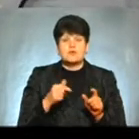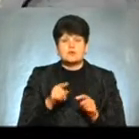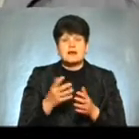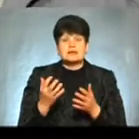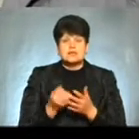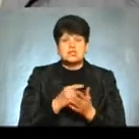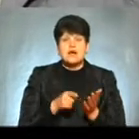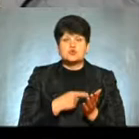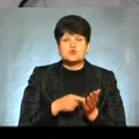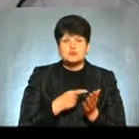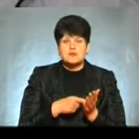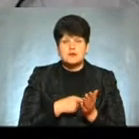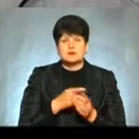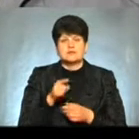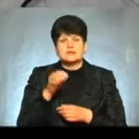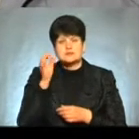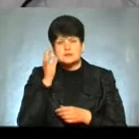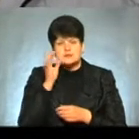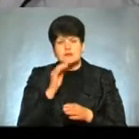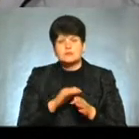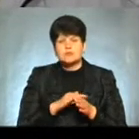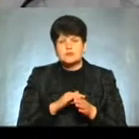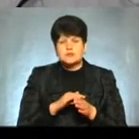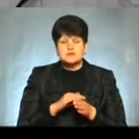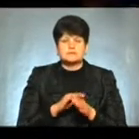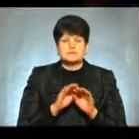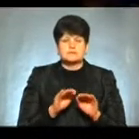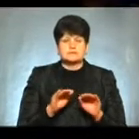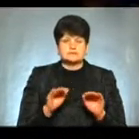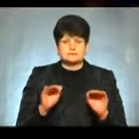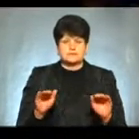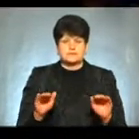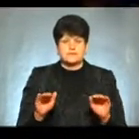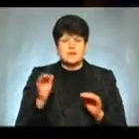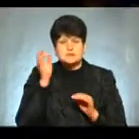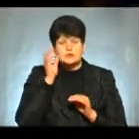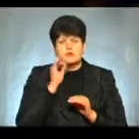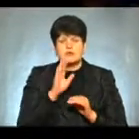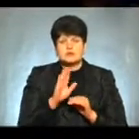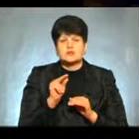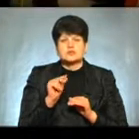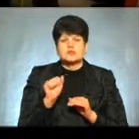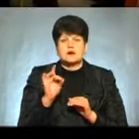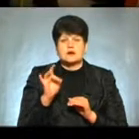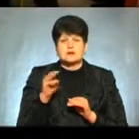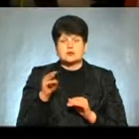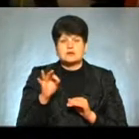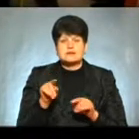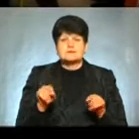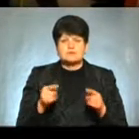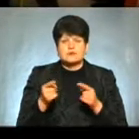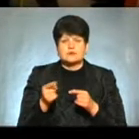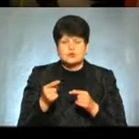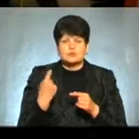журнали, вона згадала по прізвищах учнів Спогади Володимира Чарторинського про те, як він створював